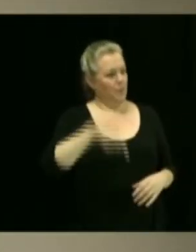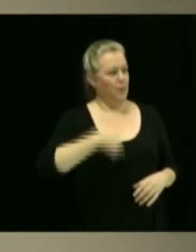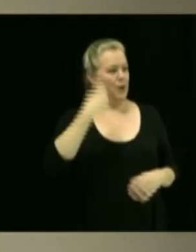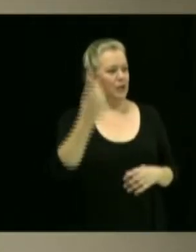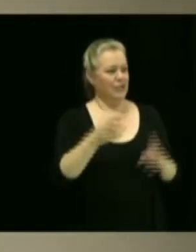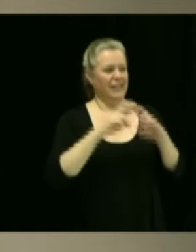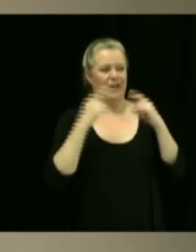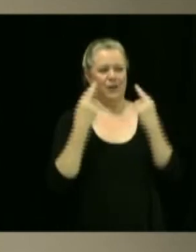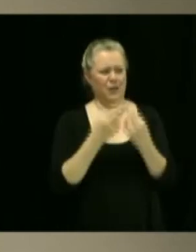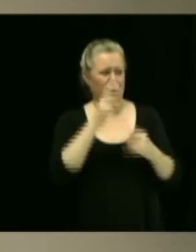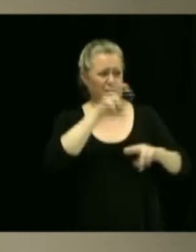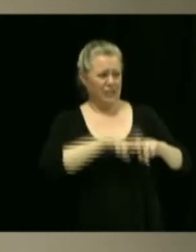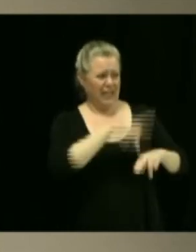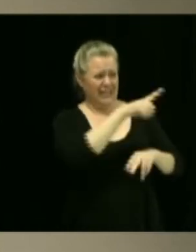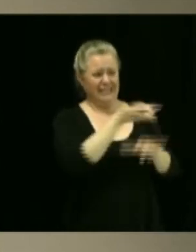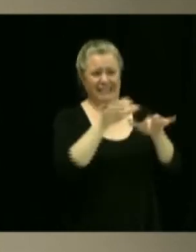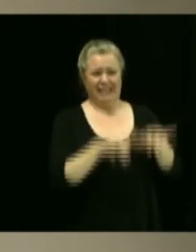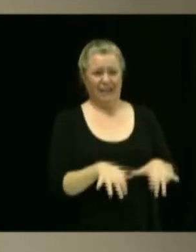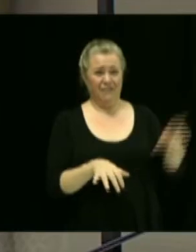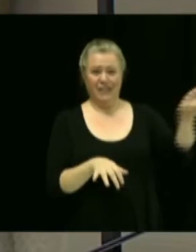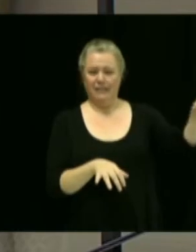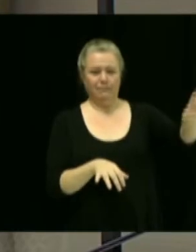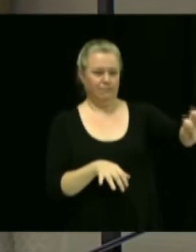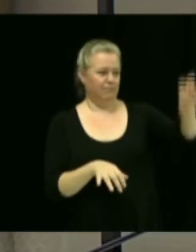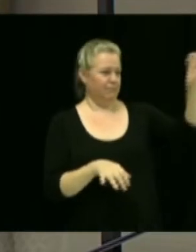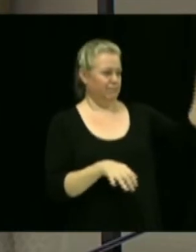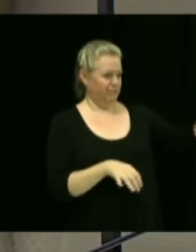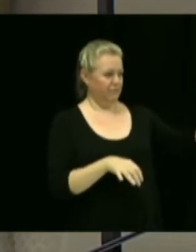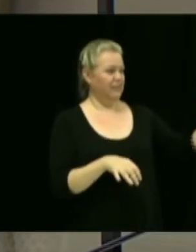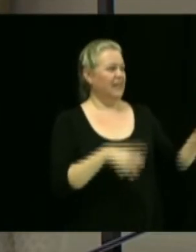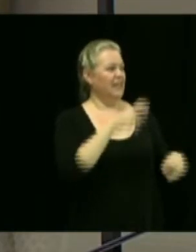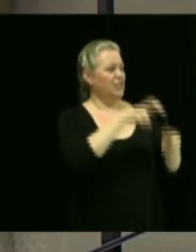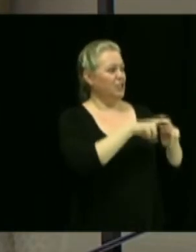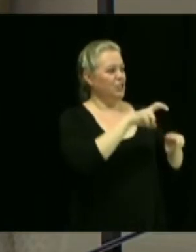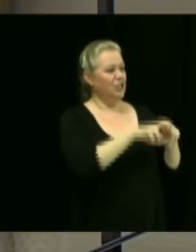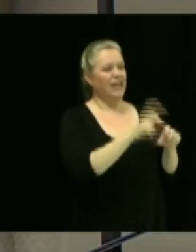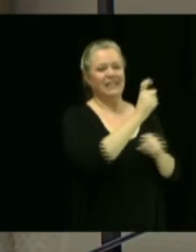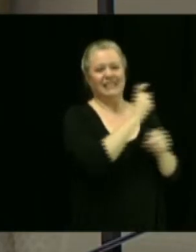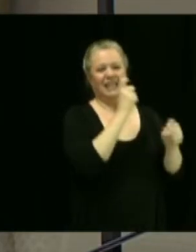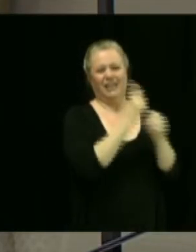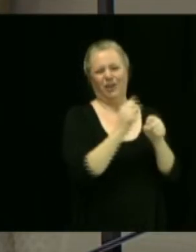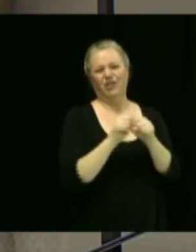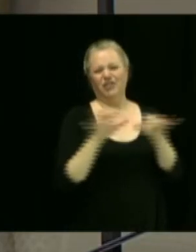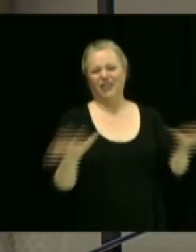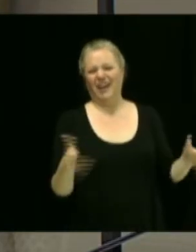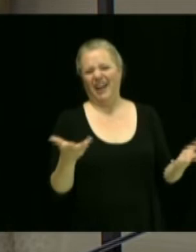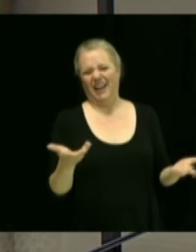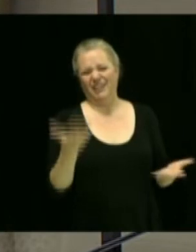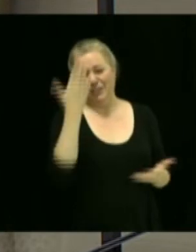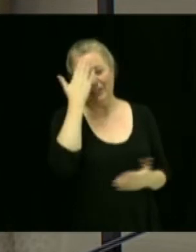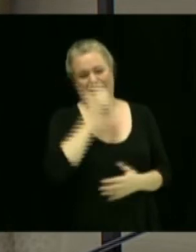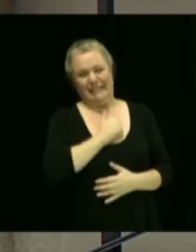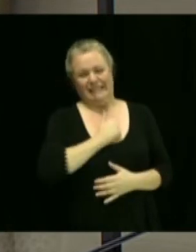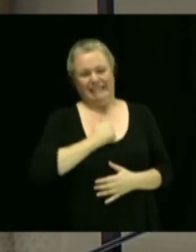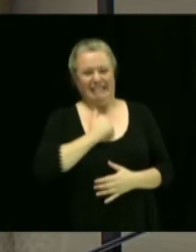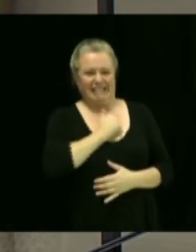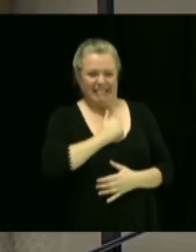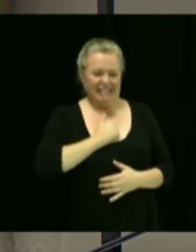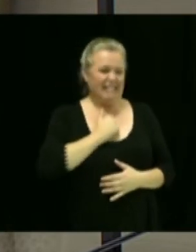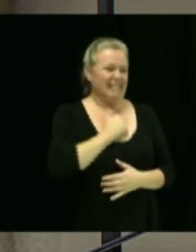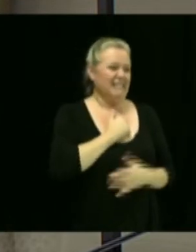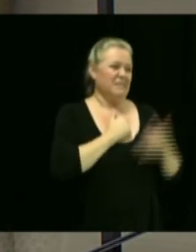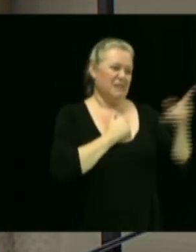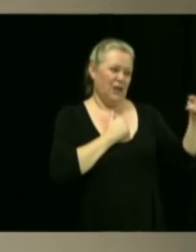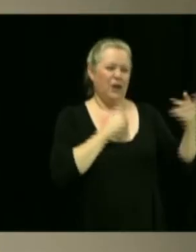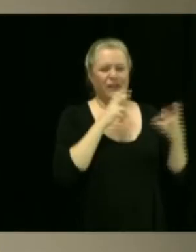tu ne seras plus dans ta chaise de greffier. Je sais que ça te fait un pincement au cœur, mais tu auras la chance d'être avec nous à titre de directeur général adjoint, puis à titre de directeur général,